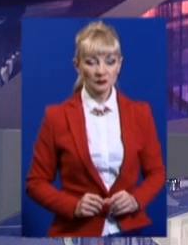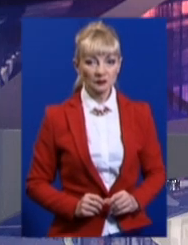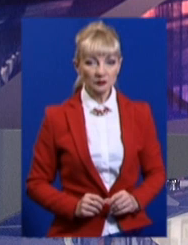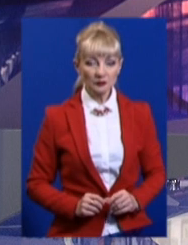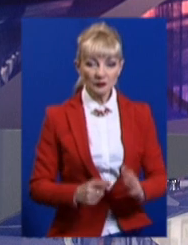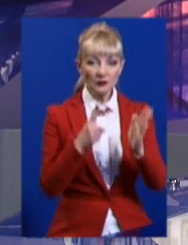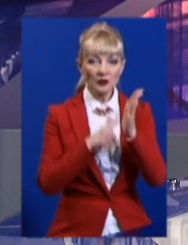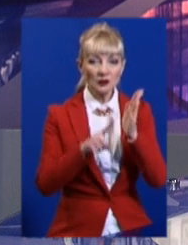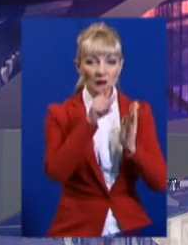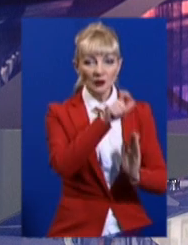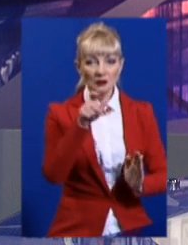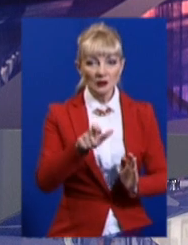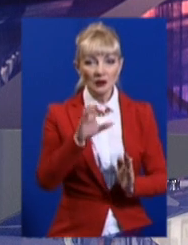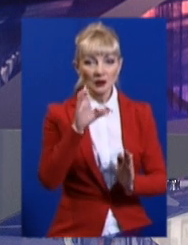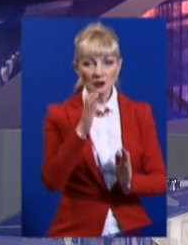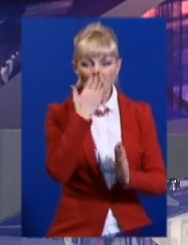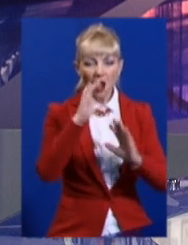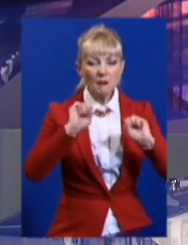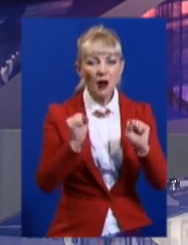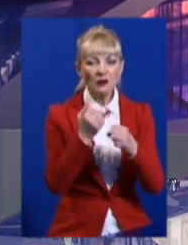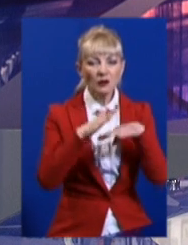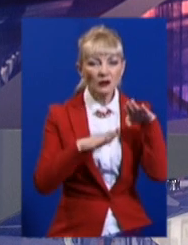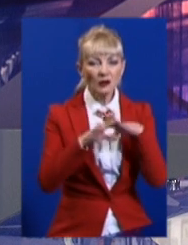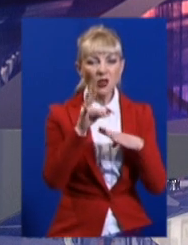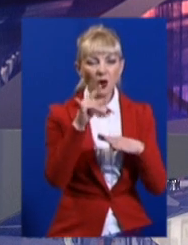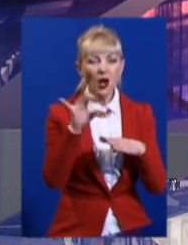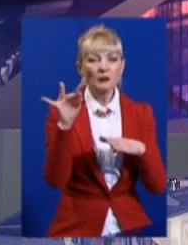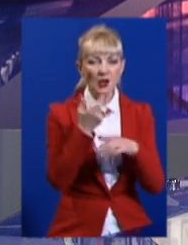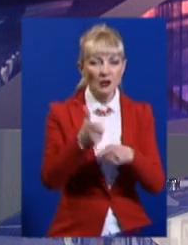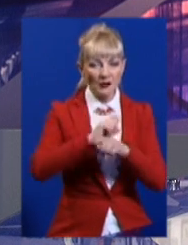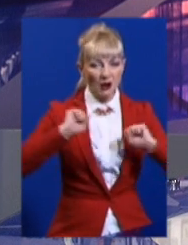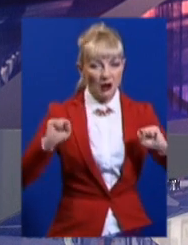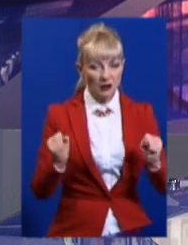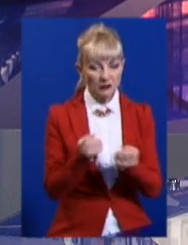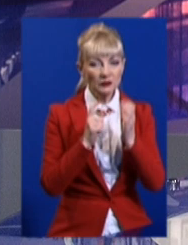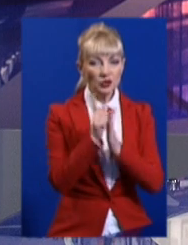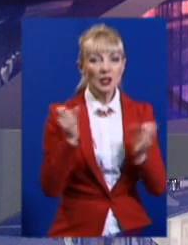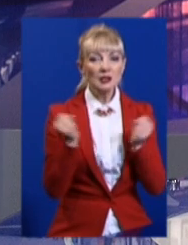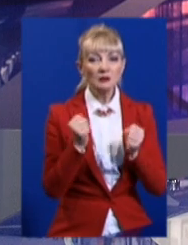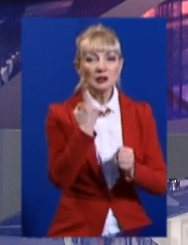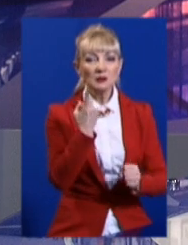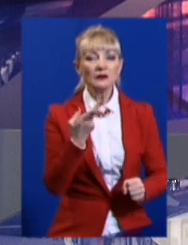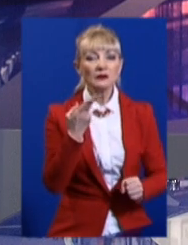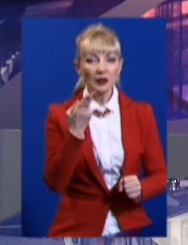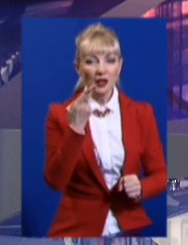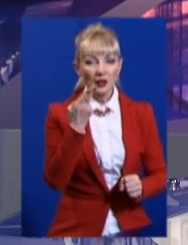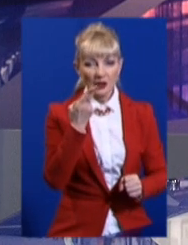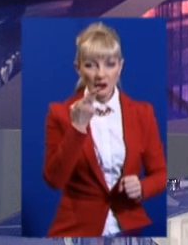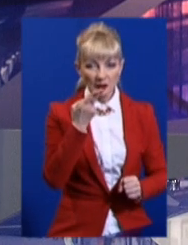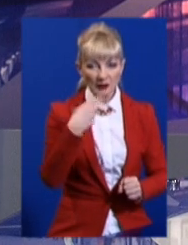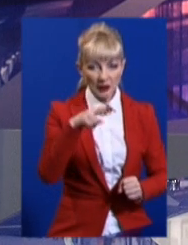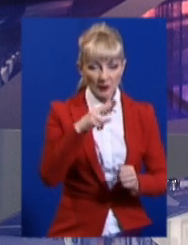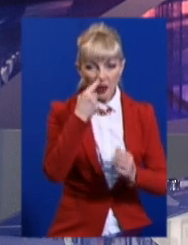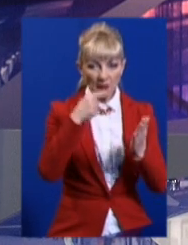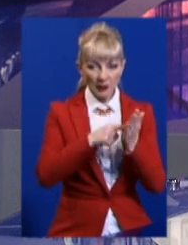60 чоловік із обмороженими кінцівками та переохолодженням. Стільки людей з початку зими з 1 грудня потрапили до Харківської